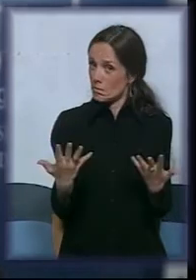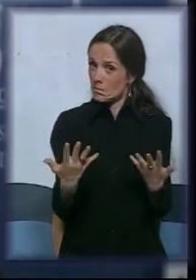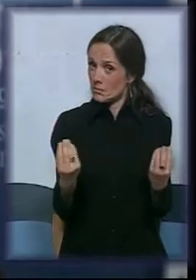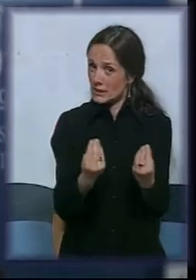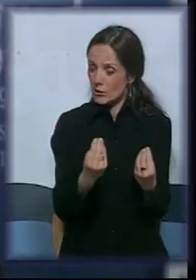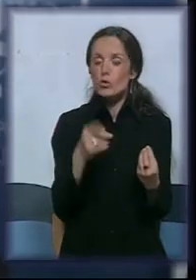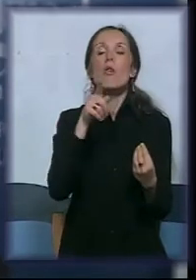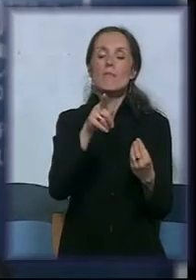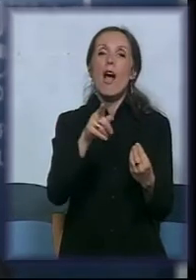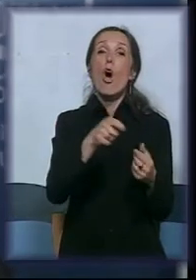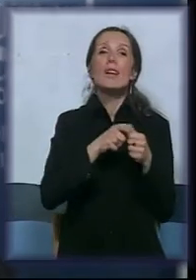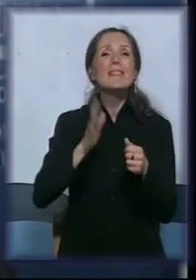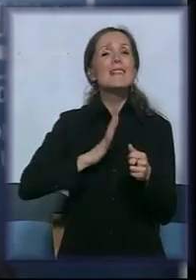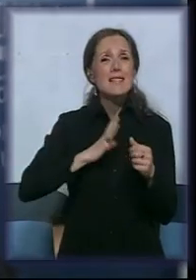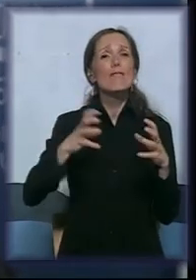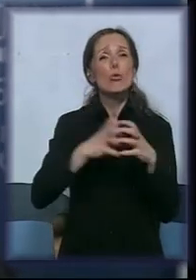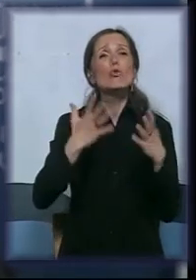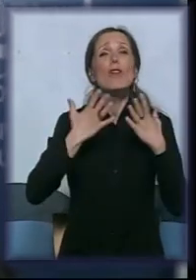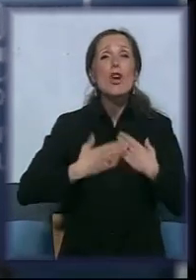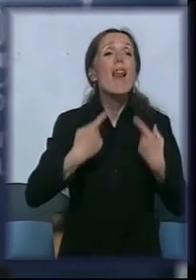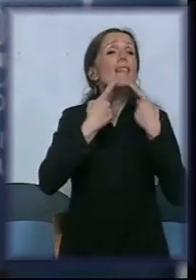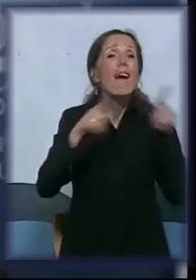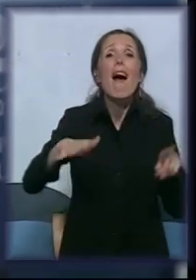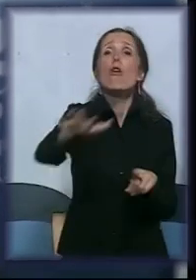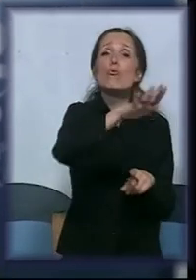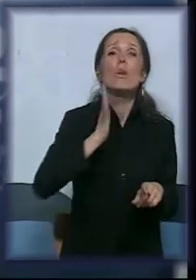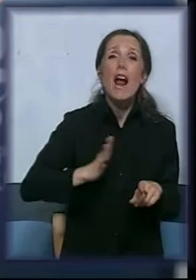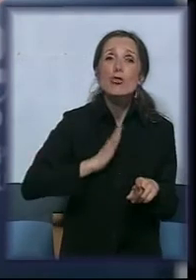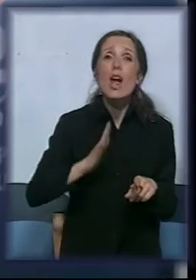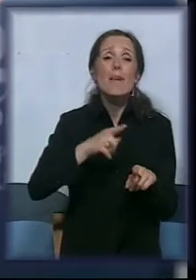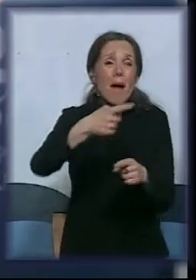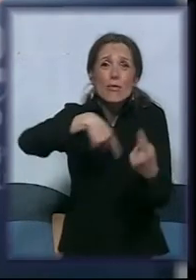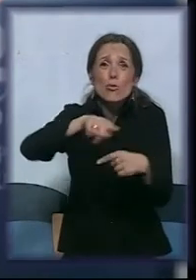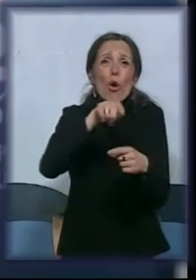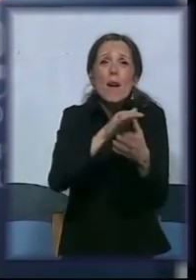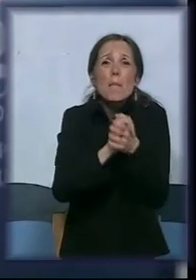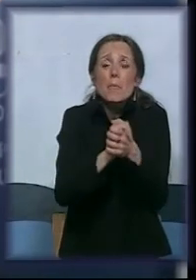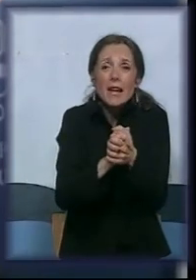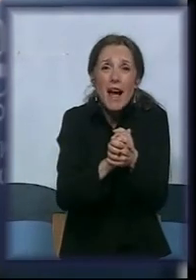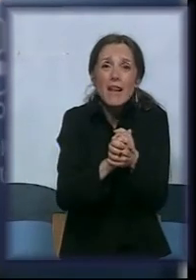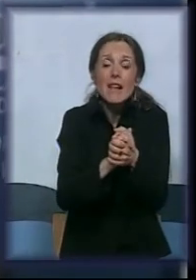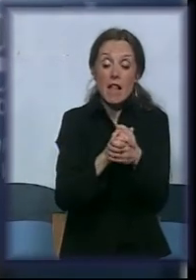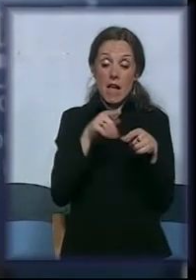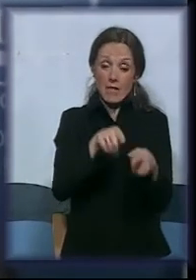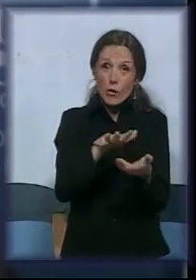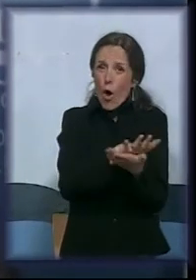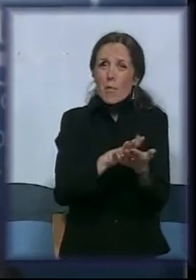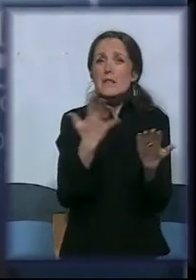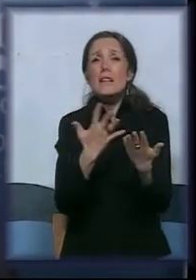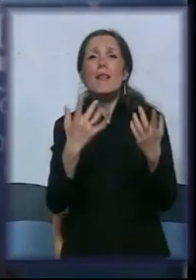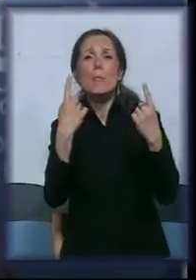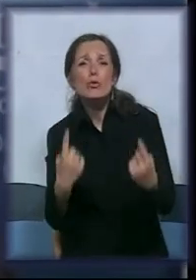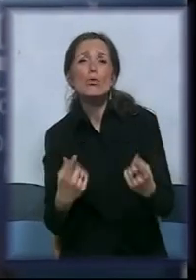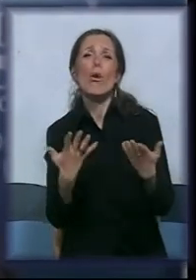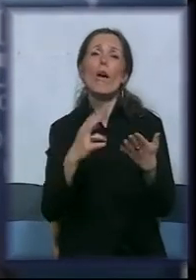definitivno da građanima daje do znanja da su oni njihovi prijatelji, da u toj oblasti gde ima problema i u